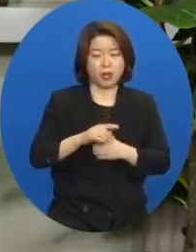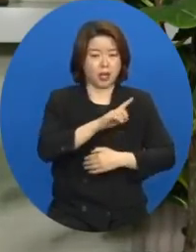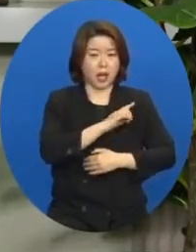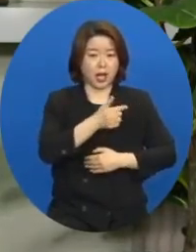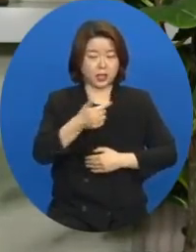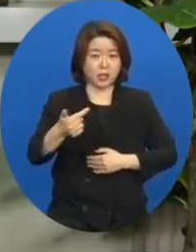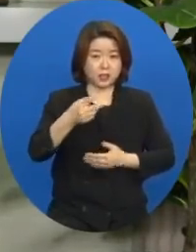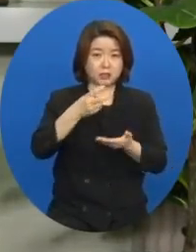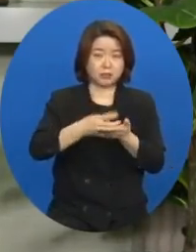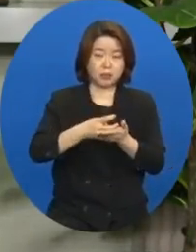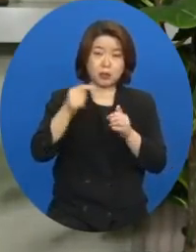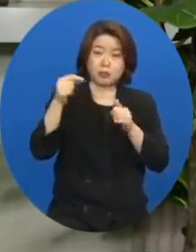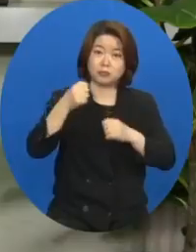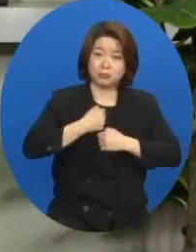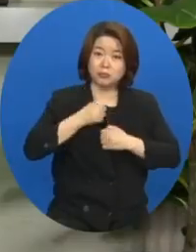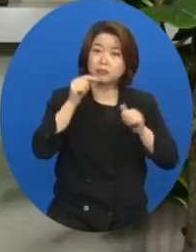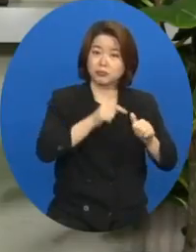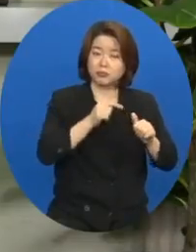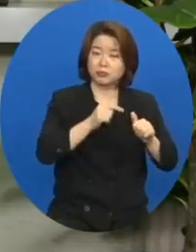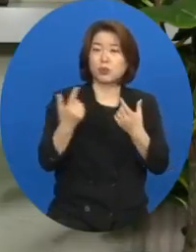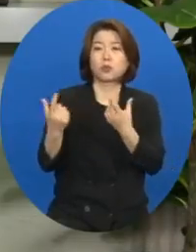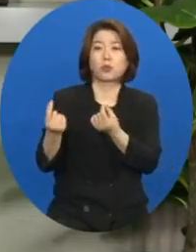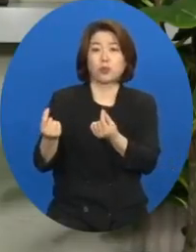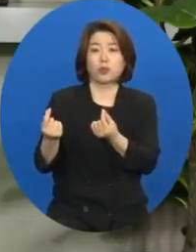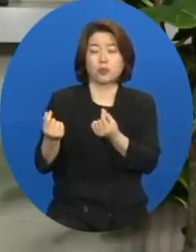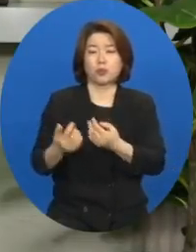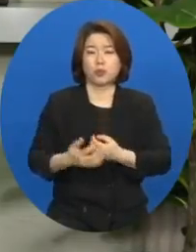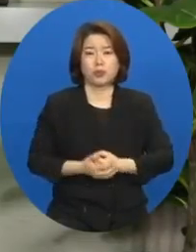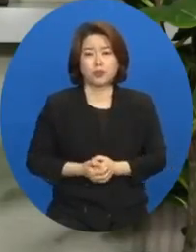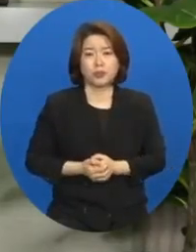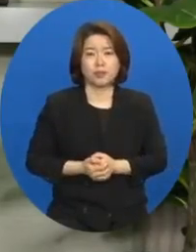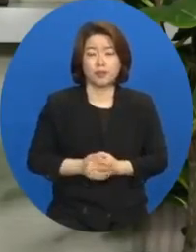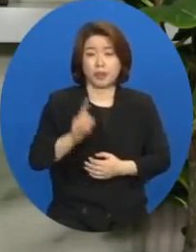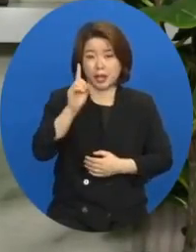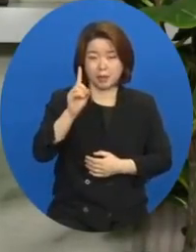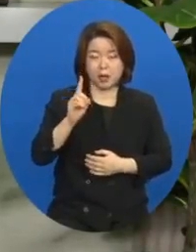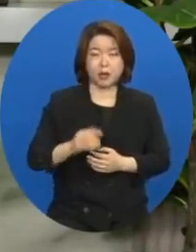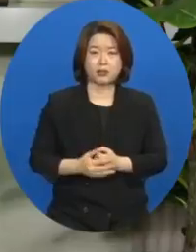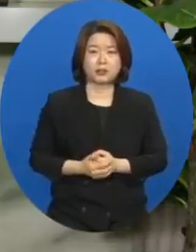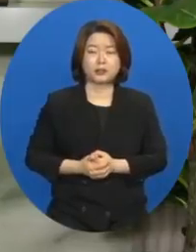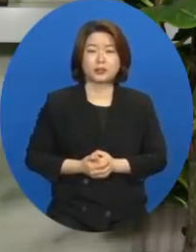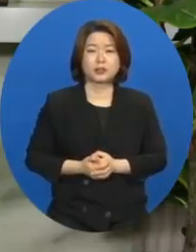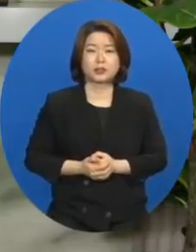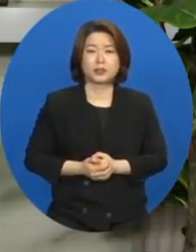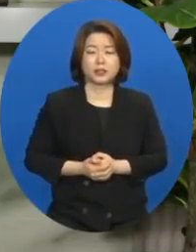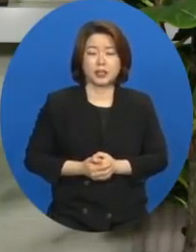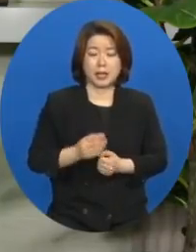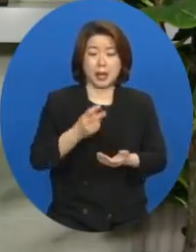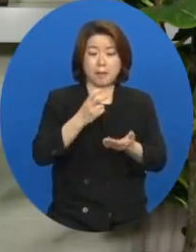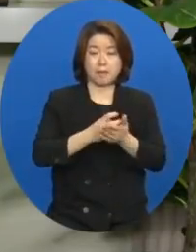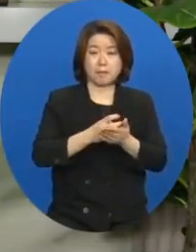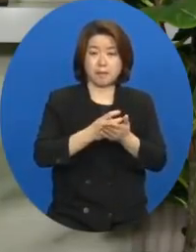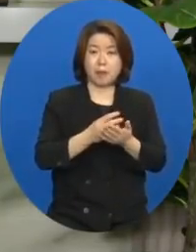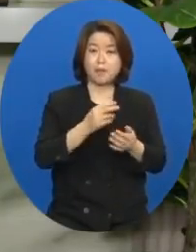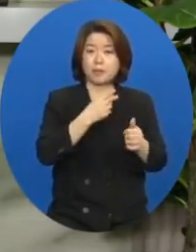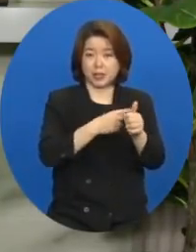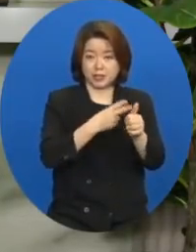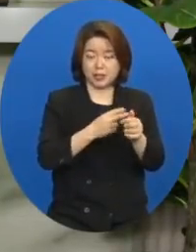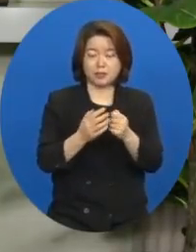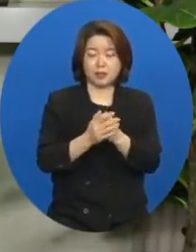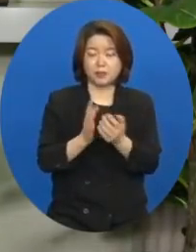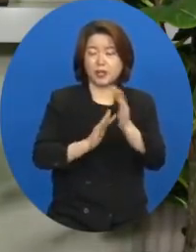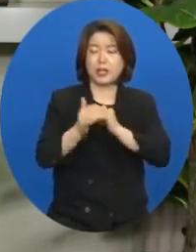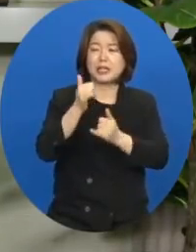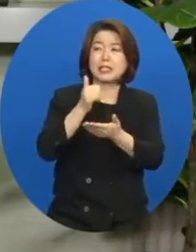모든 계명을 지킨 것과 같다는 것입니다. 한 번은 한 율법사가 예수님에게